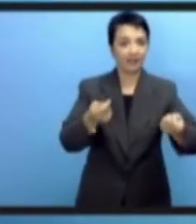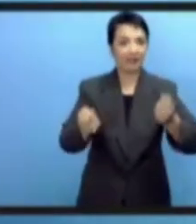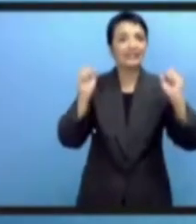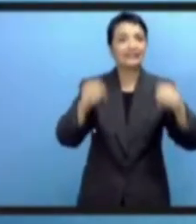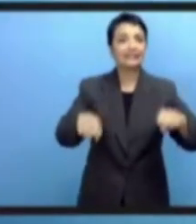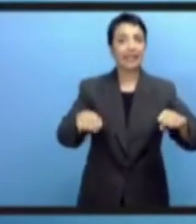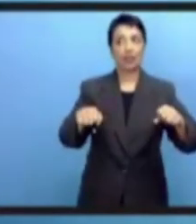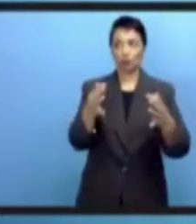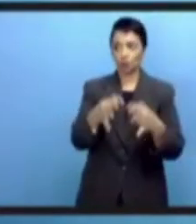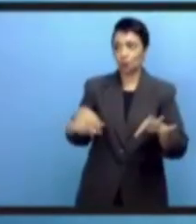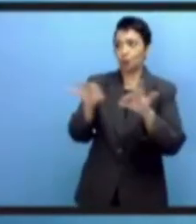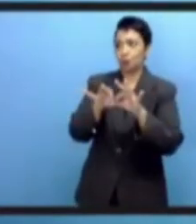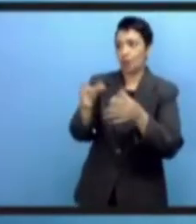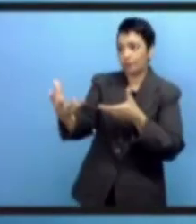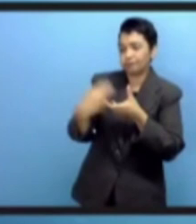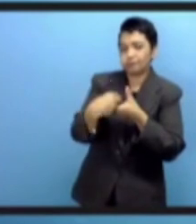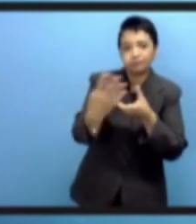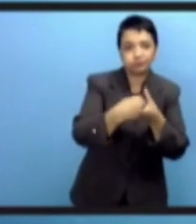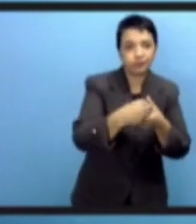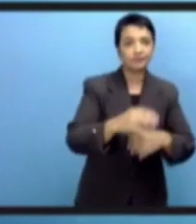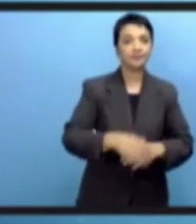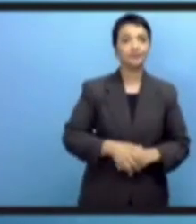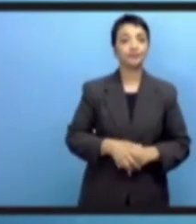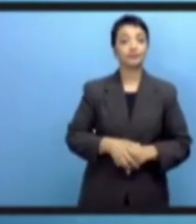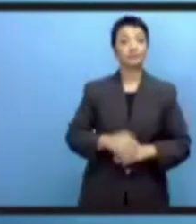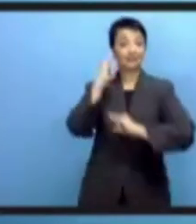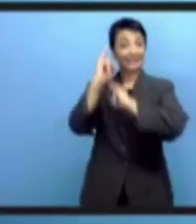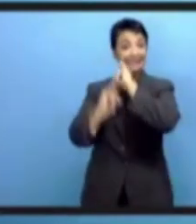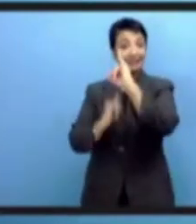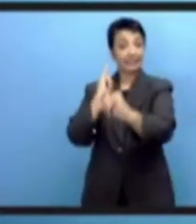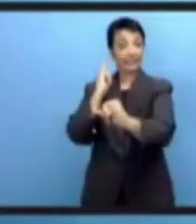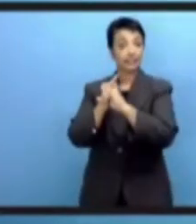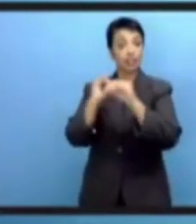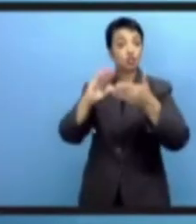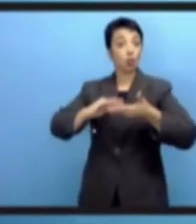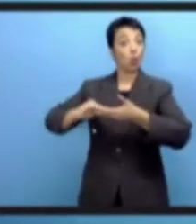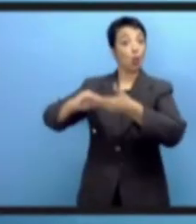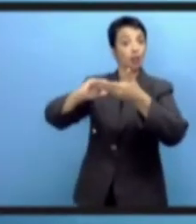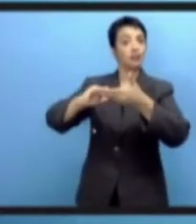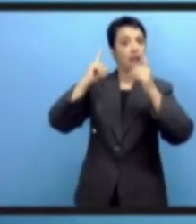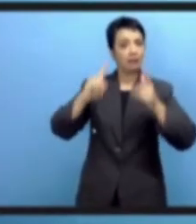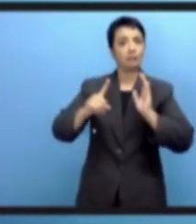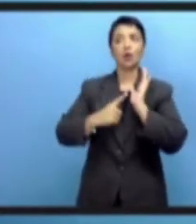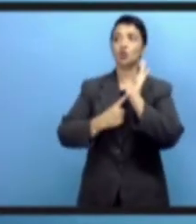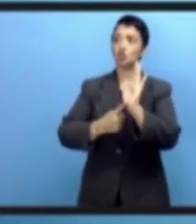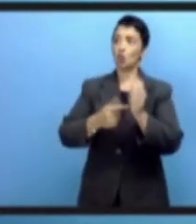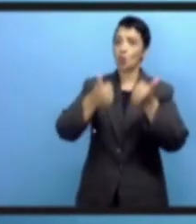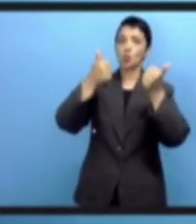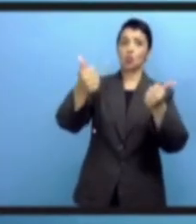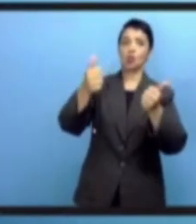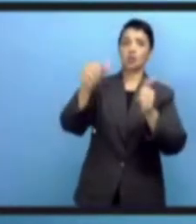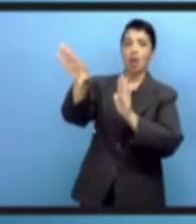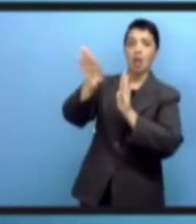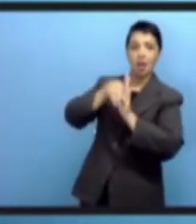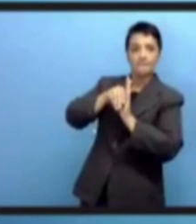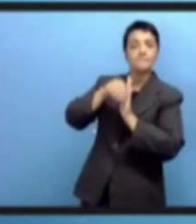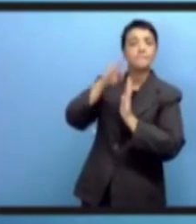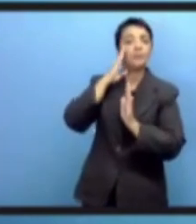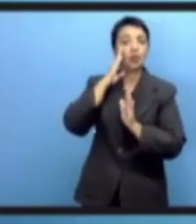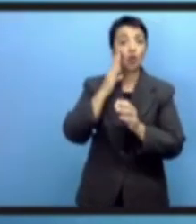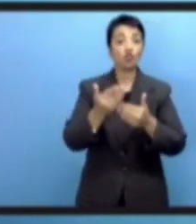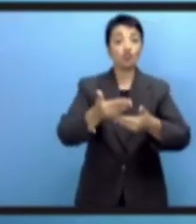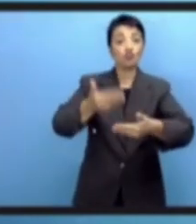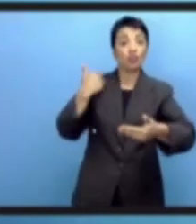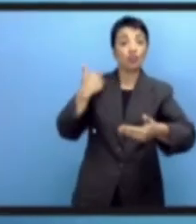технологий между разными заинтересованными сторонами сегодня обязательное условие. У нас есть положительные примеры,